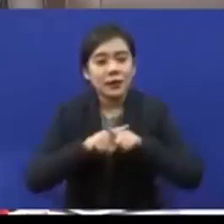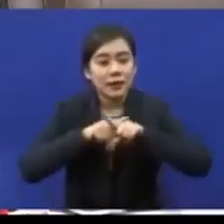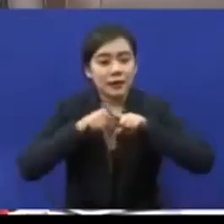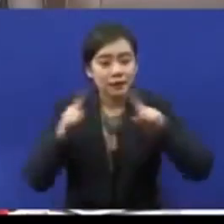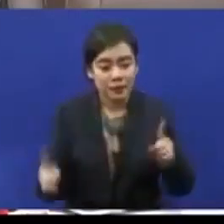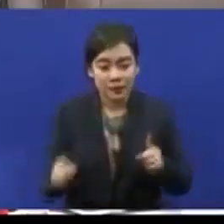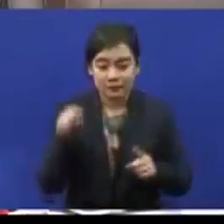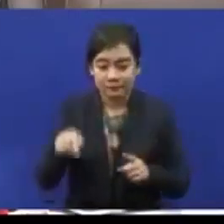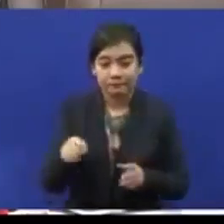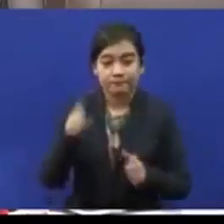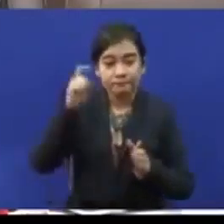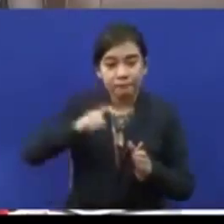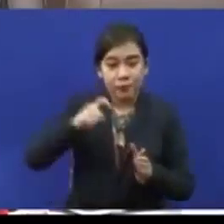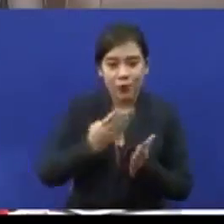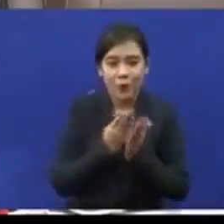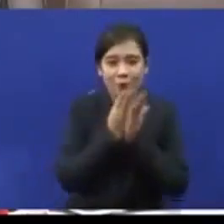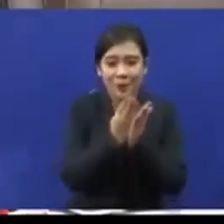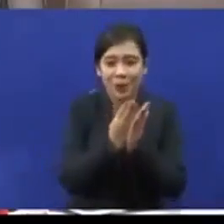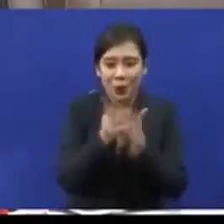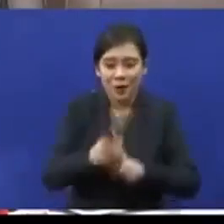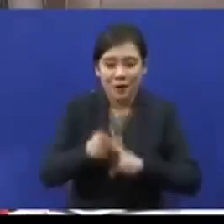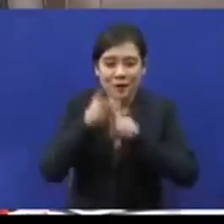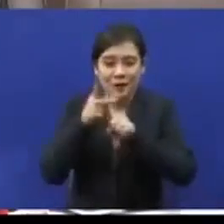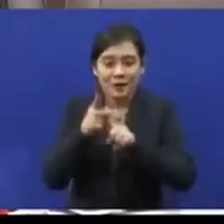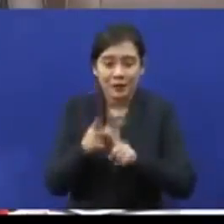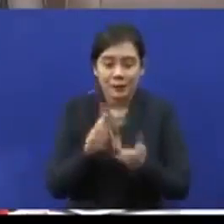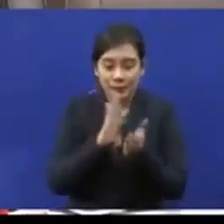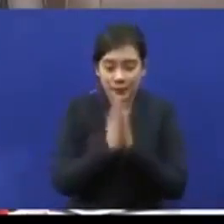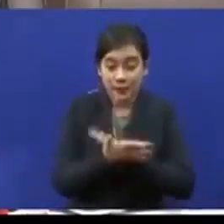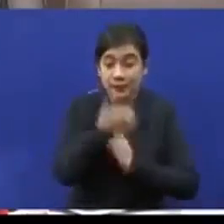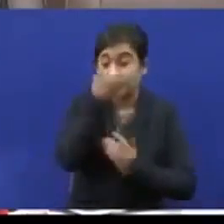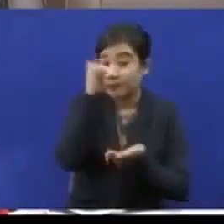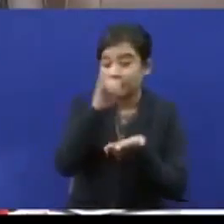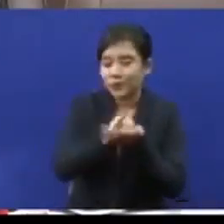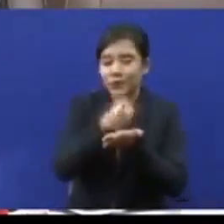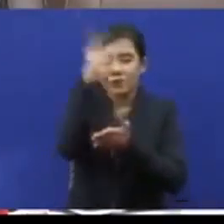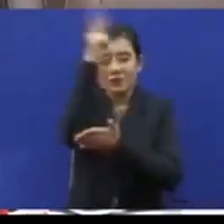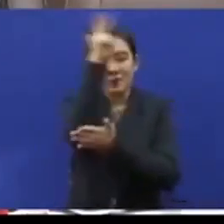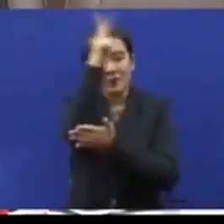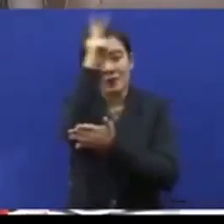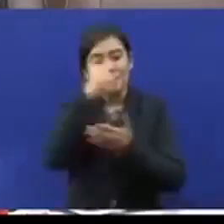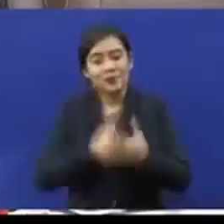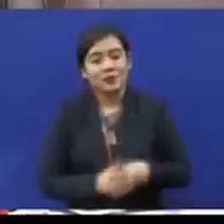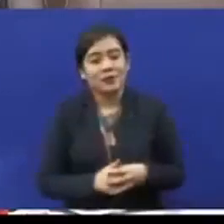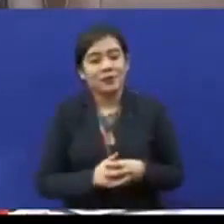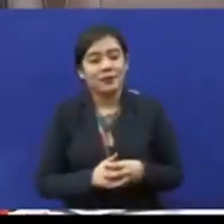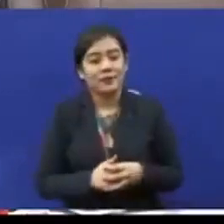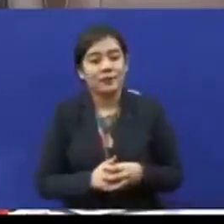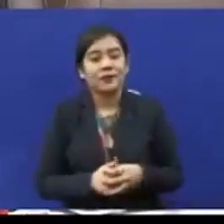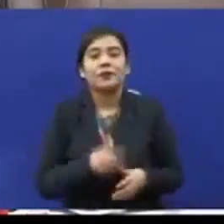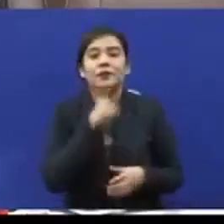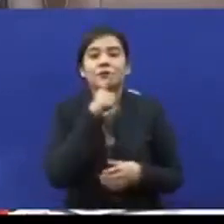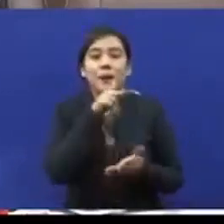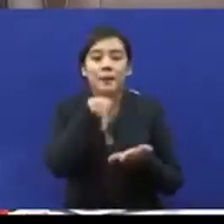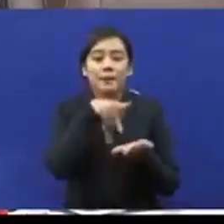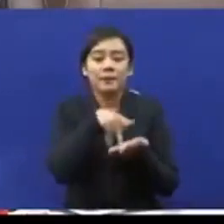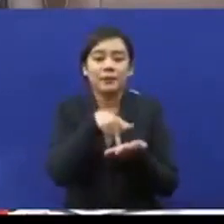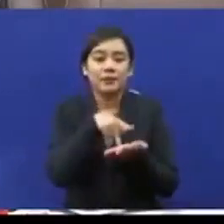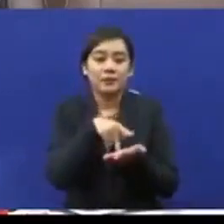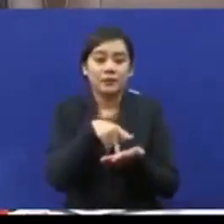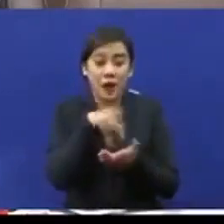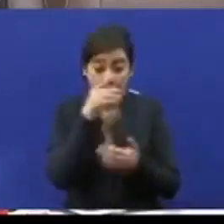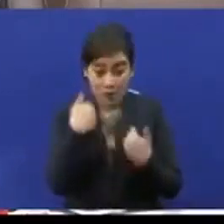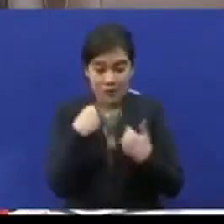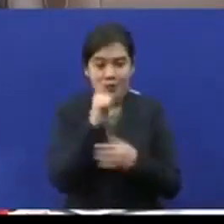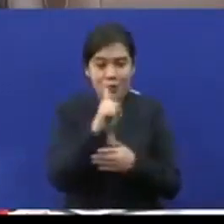memerlukan bantuan khas. Oleh itu kerajaan dan persekutuan sememangnya ada program